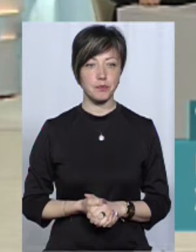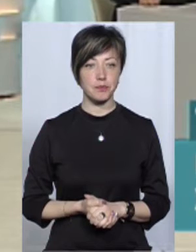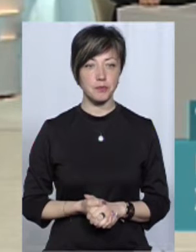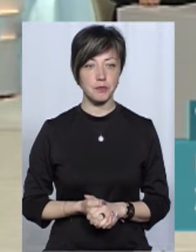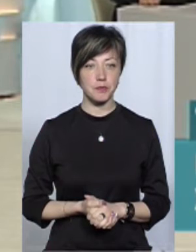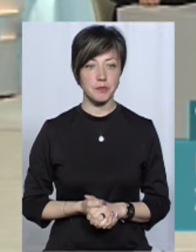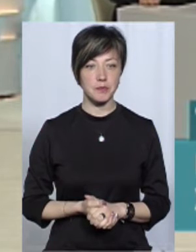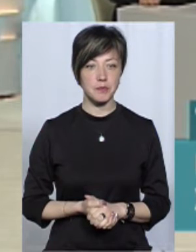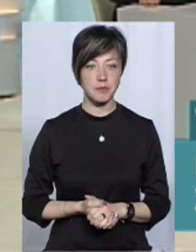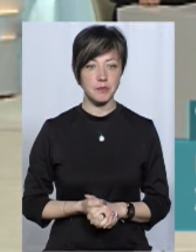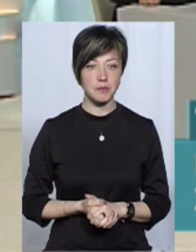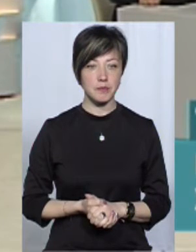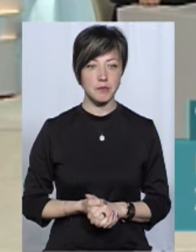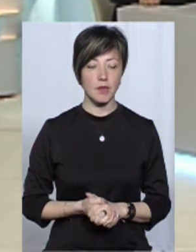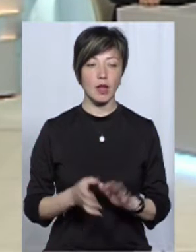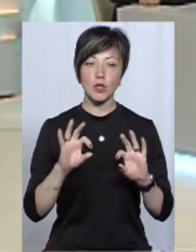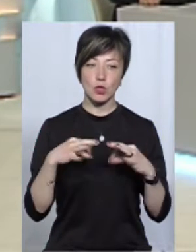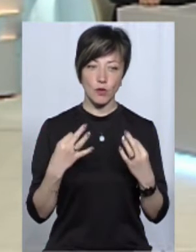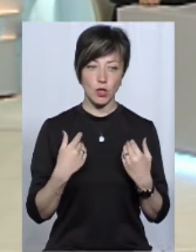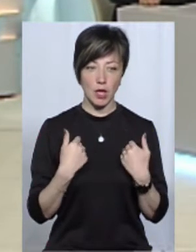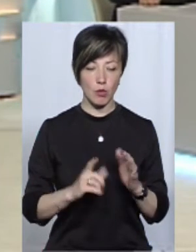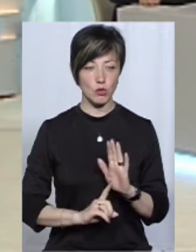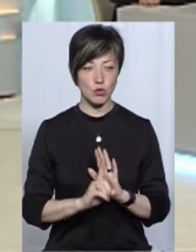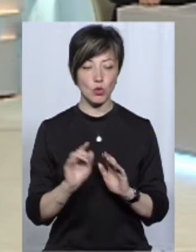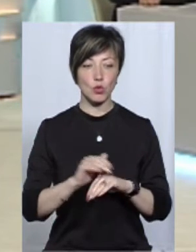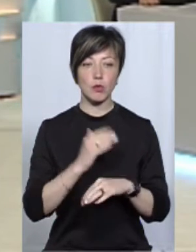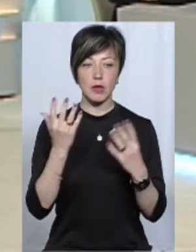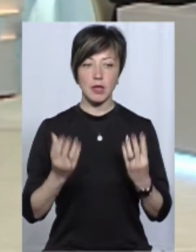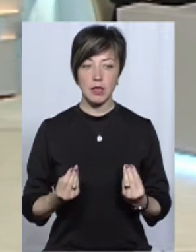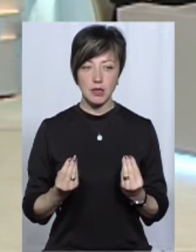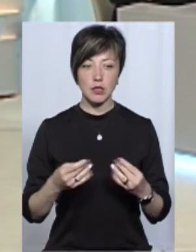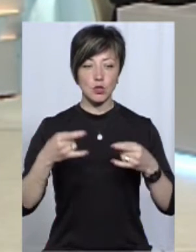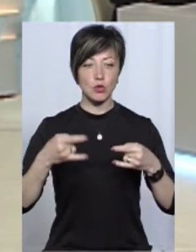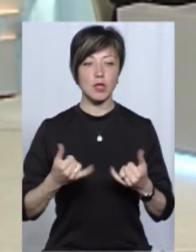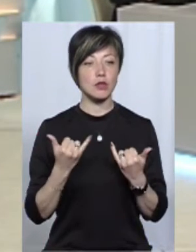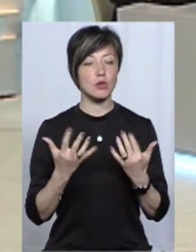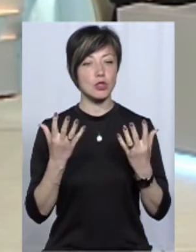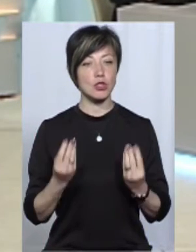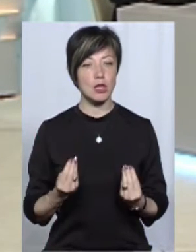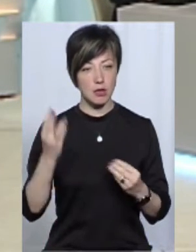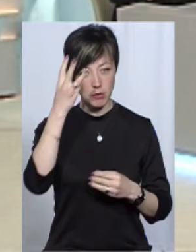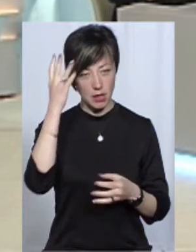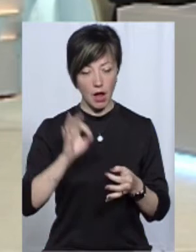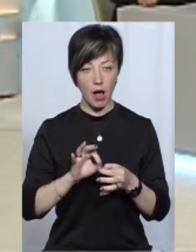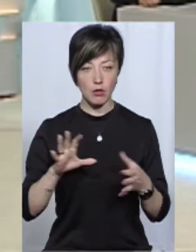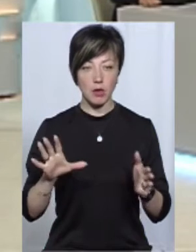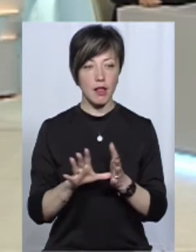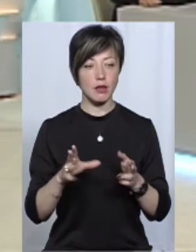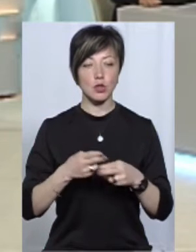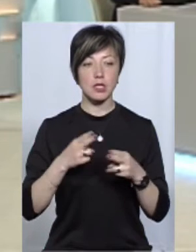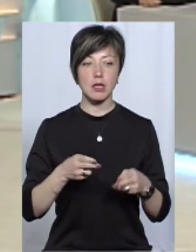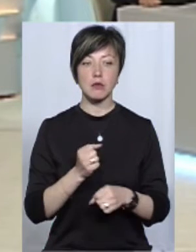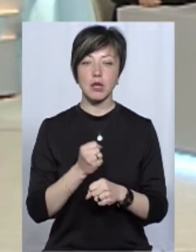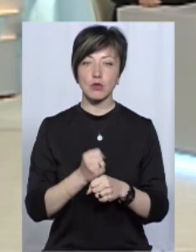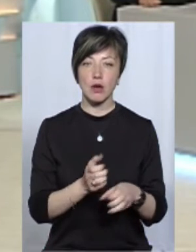Хто там? Ви, пані Наталі. Дозвольте, я почну. Добрий день. В студії на сьогоднішній день Хмельницька атомна електростанція